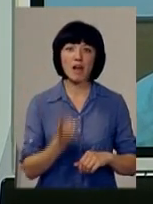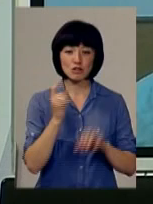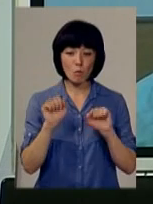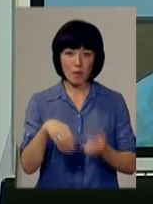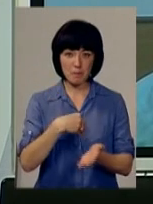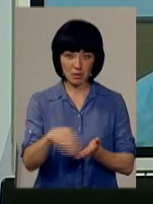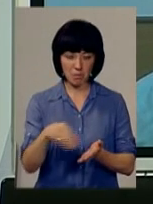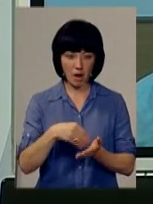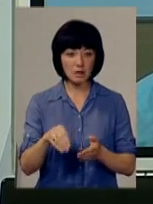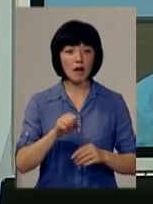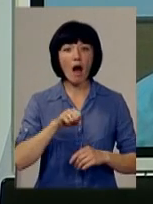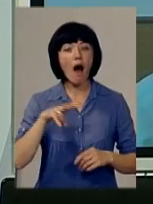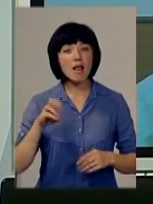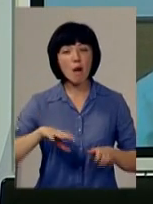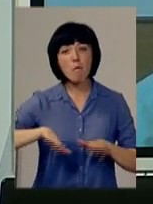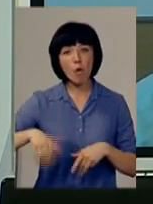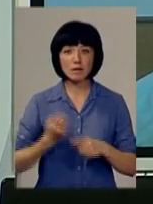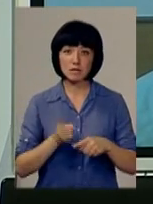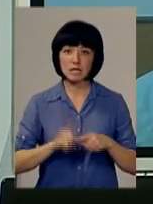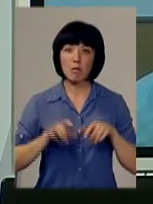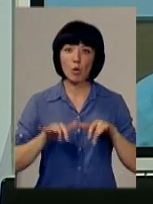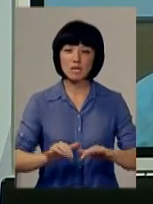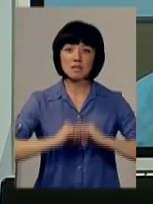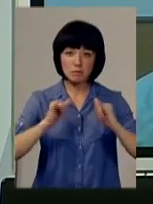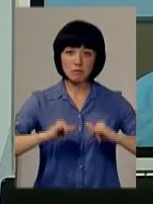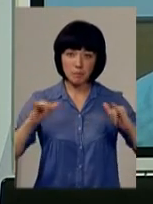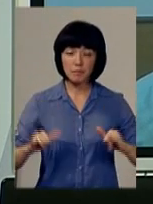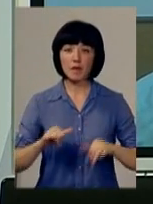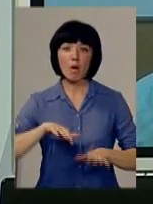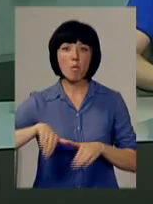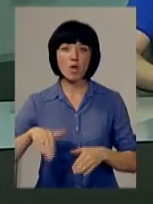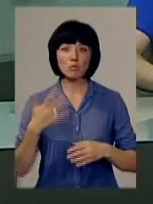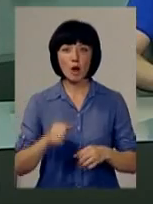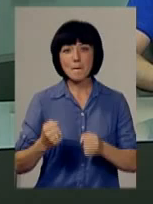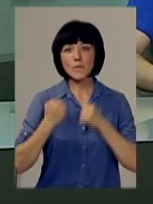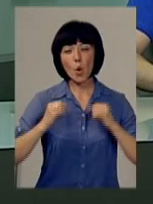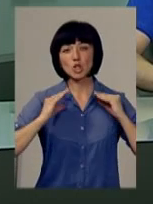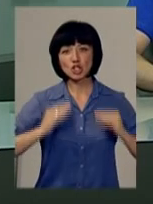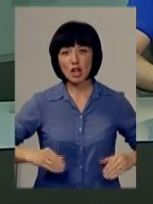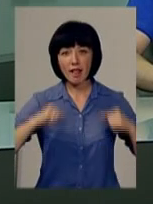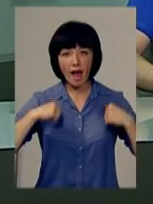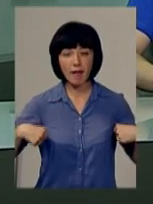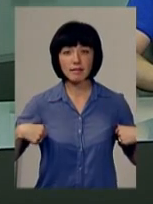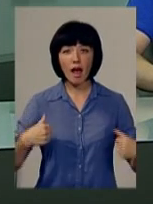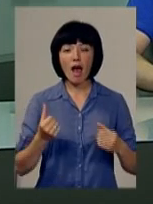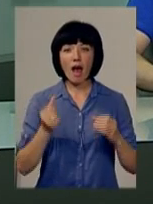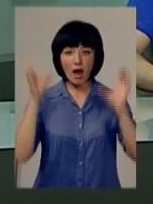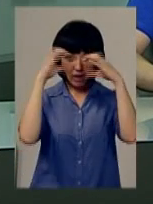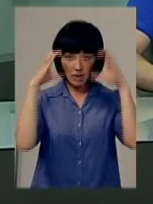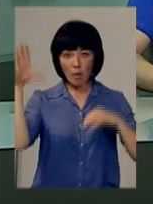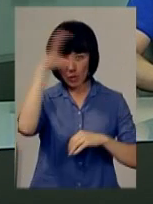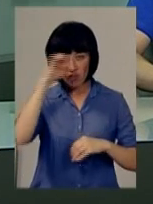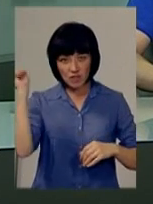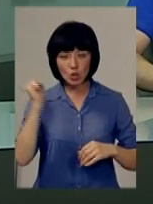змогли придбати. Але вже потім ця процеса й наростав, потім вийшли на бронежилети, тепловізори, і, якби, з